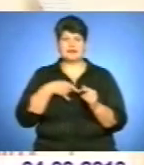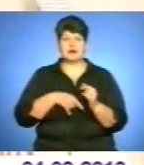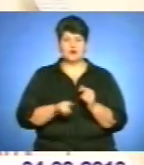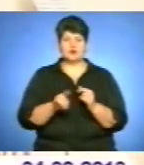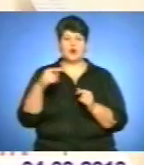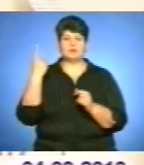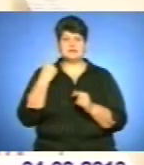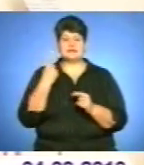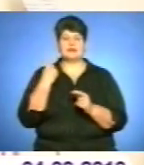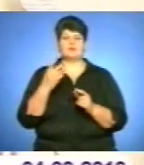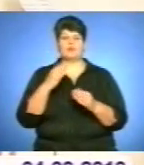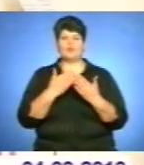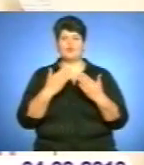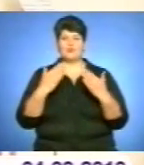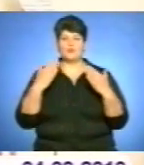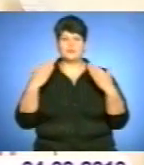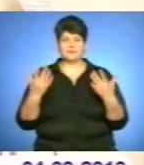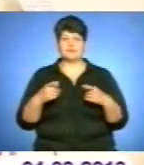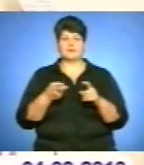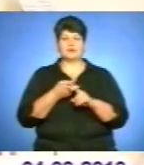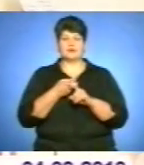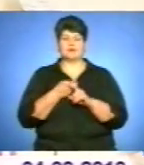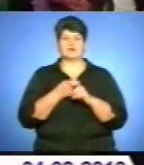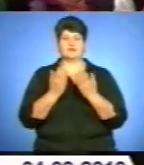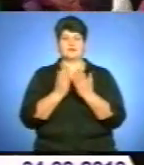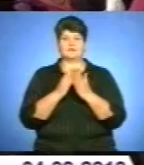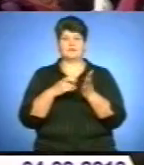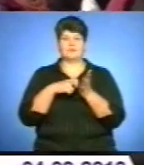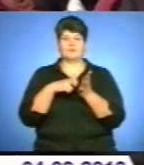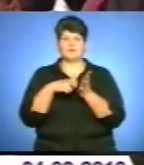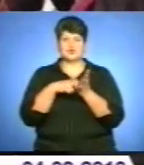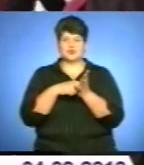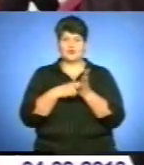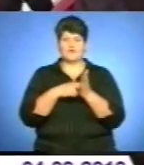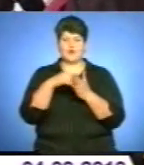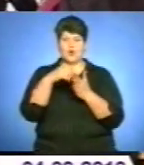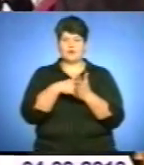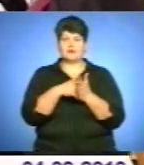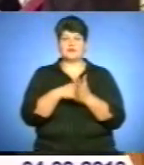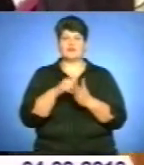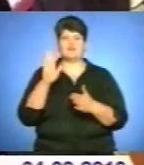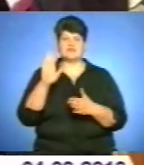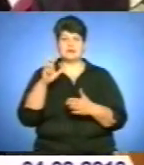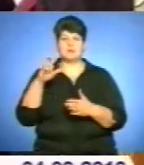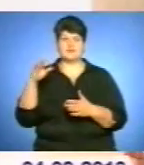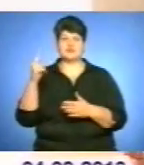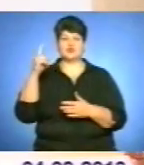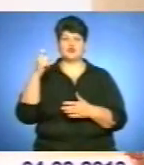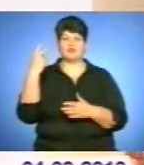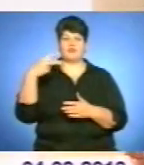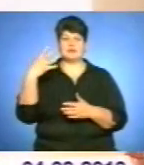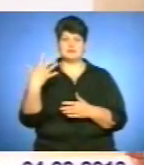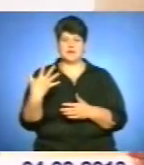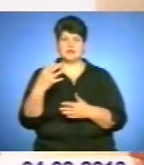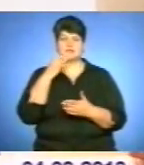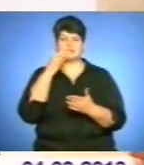обласний краєзнавчий музей приурочив випуск тематичного поштового конверту «Василь Барвінський – 125», зазначив